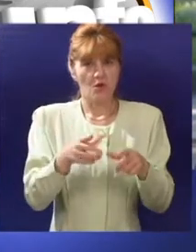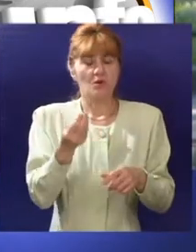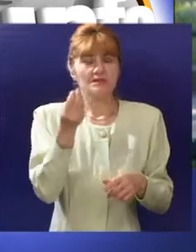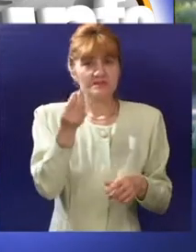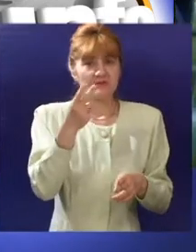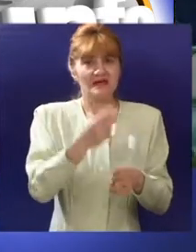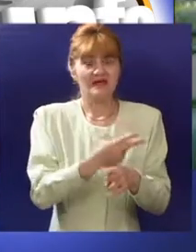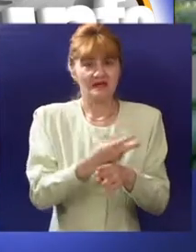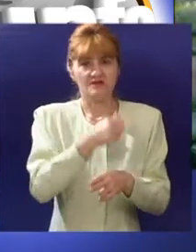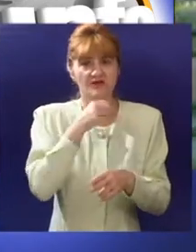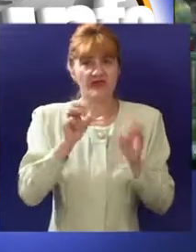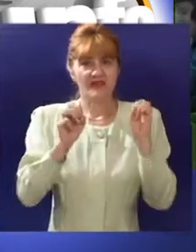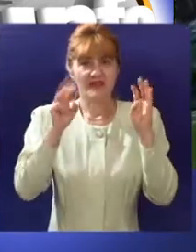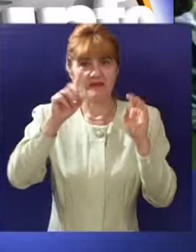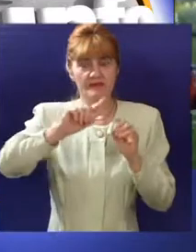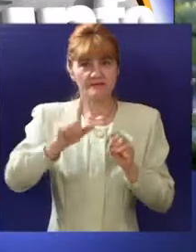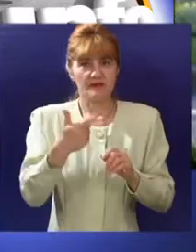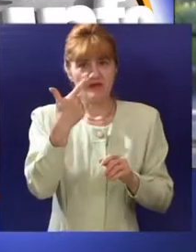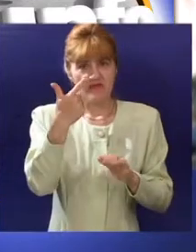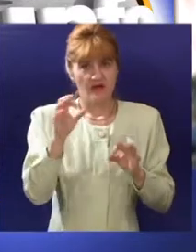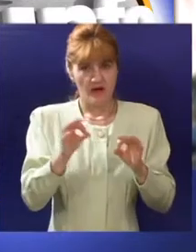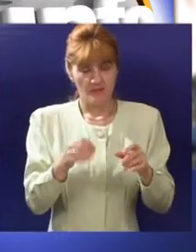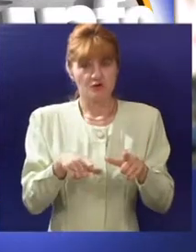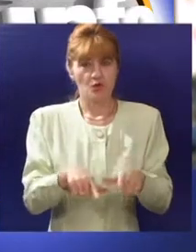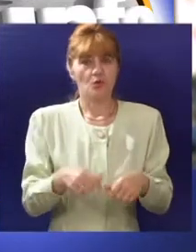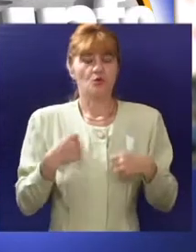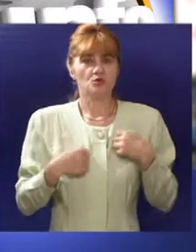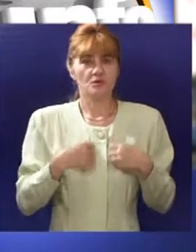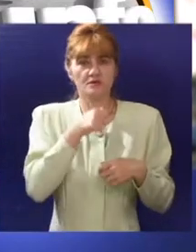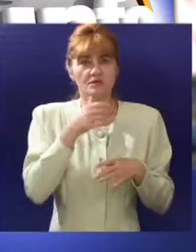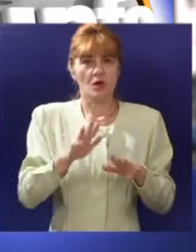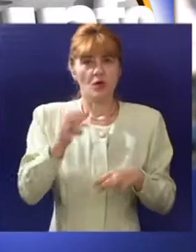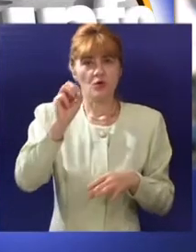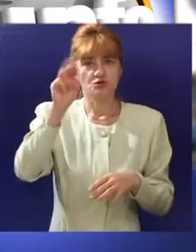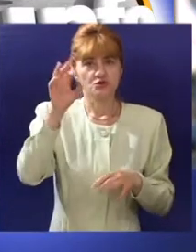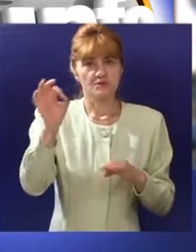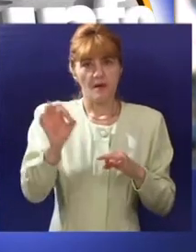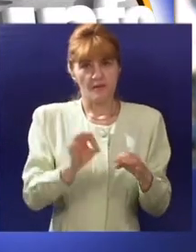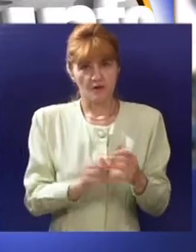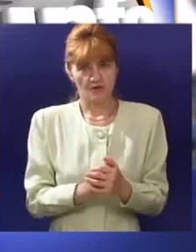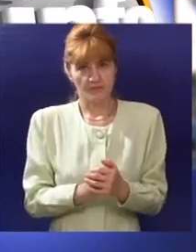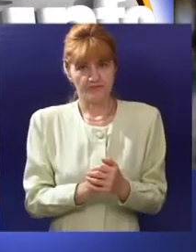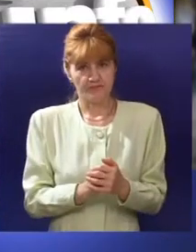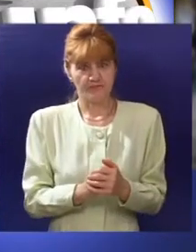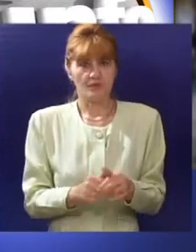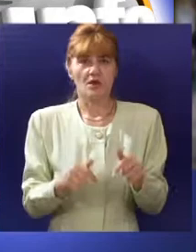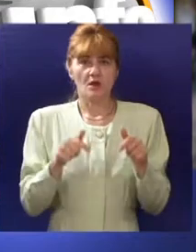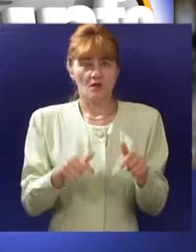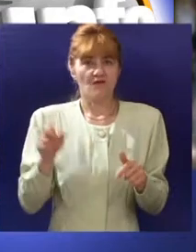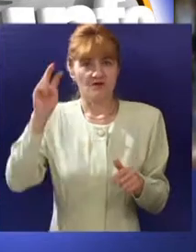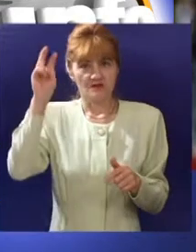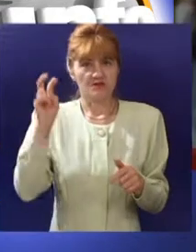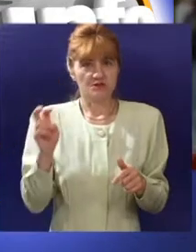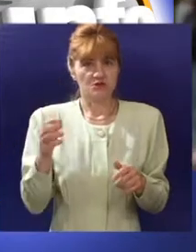na nivou Srbije stopa nezaposlenosti je 19,2%, dok je u Subotici oko 14%. Na evidenciji lokalne